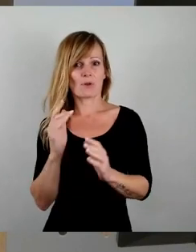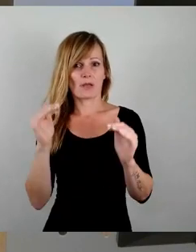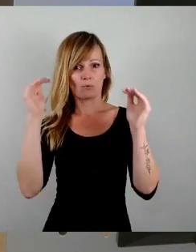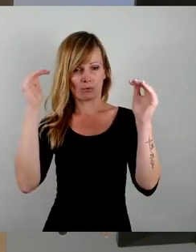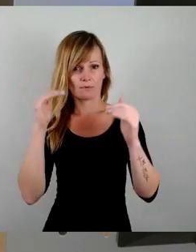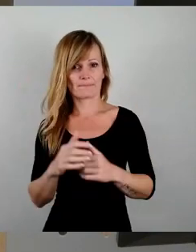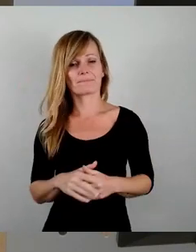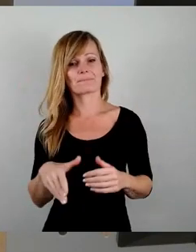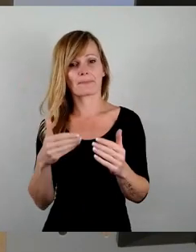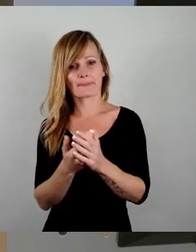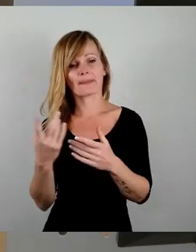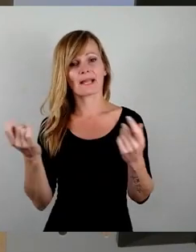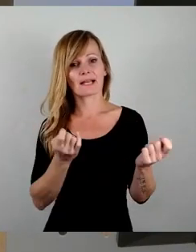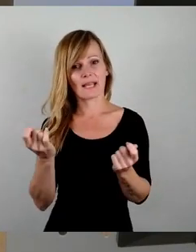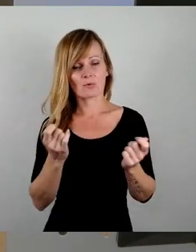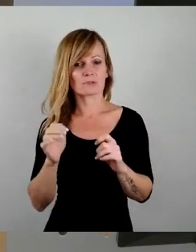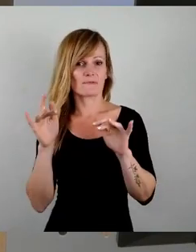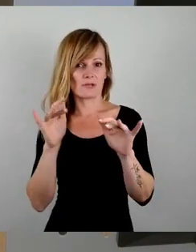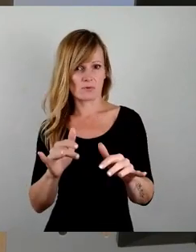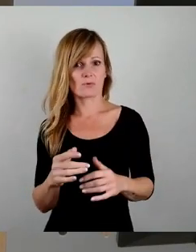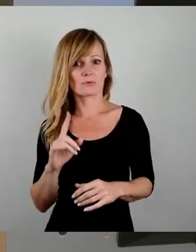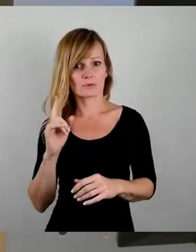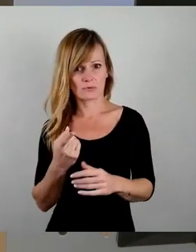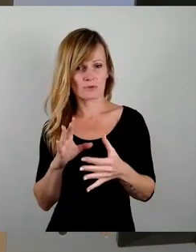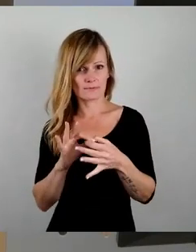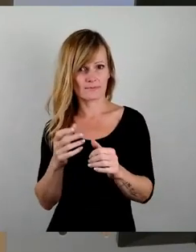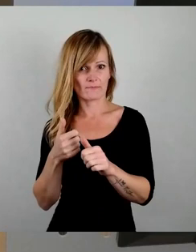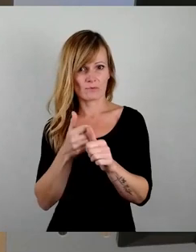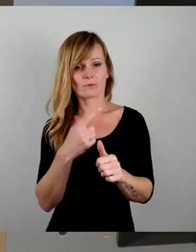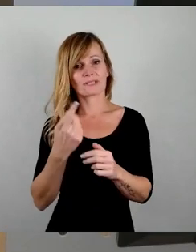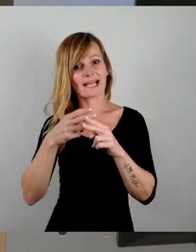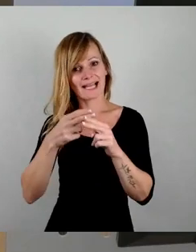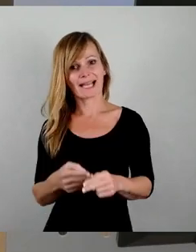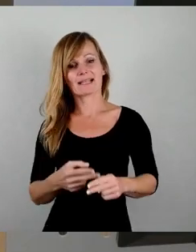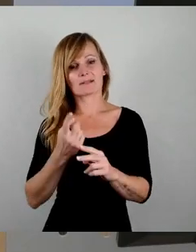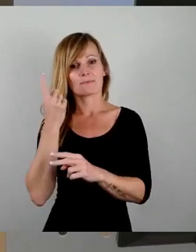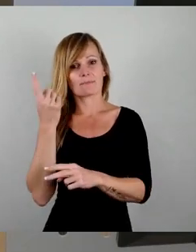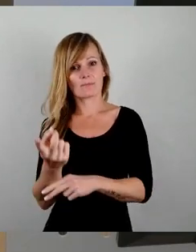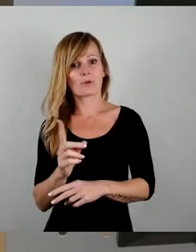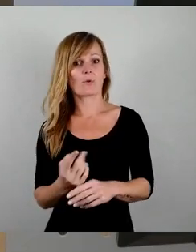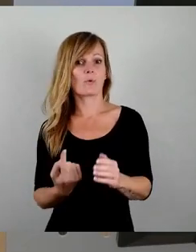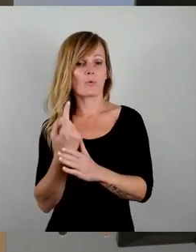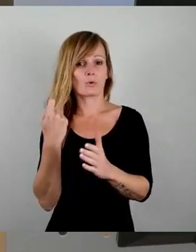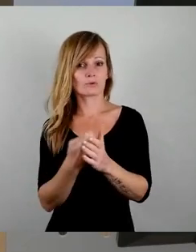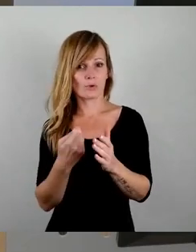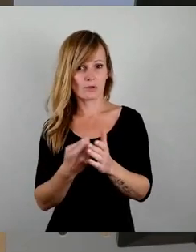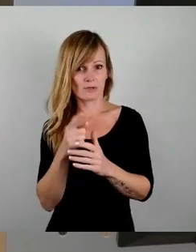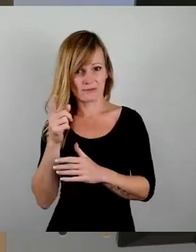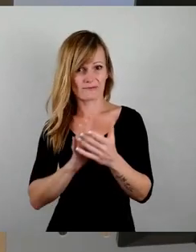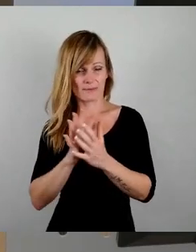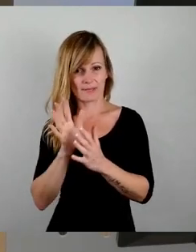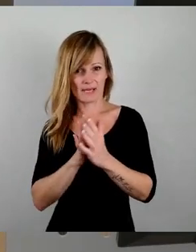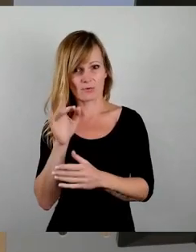sogenannte Lenkungswirkung soll dazu führen, dass der Restmüll, der auch am teuersten ist in der Verbrennung, dass der